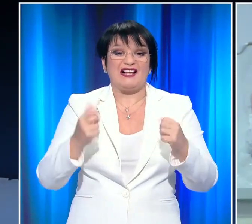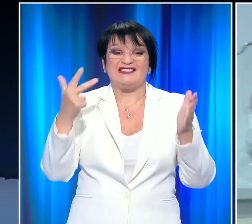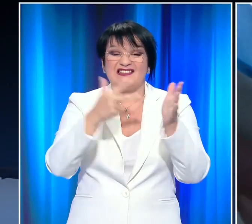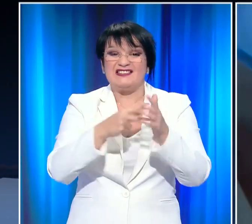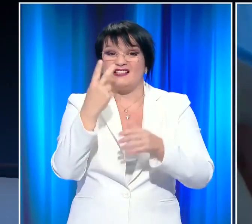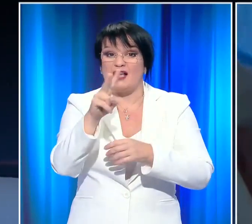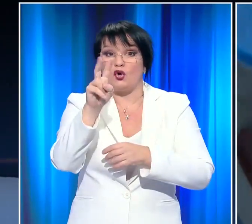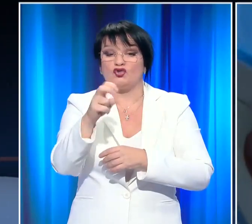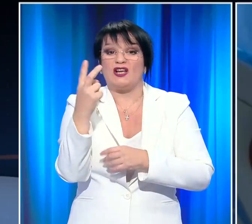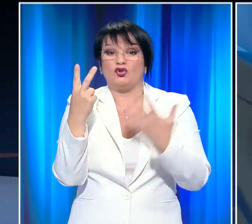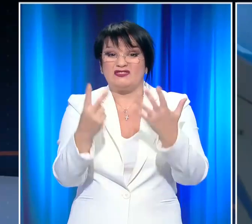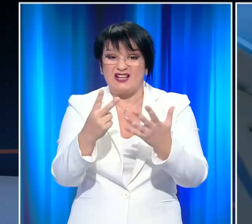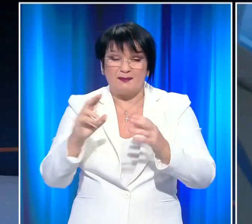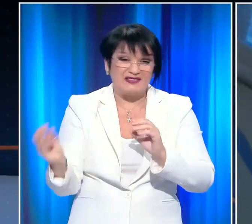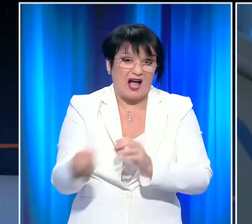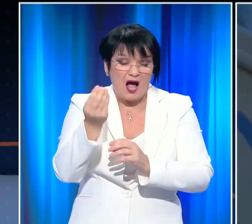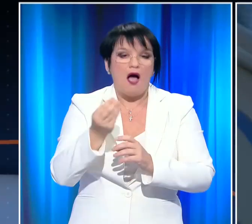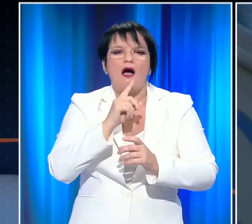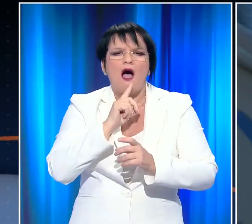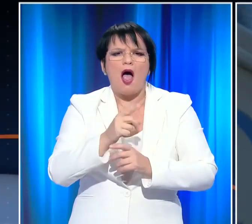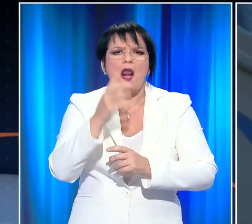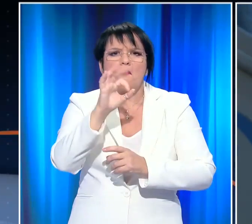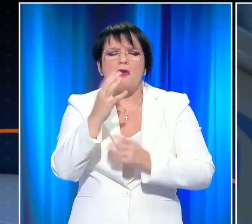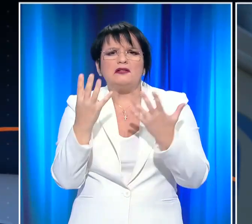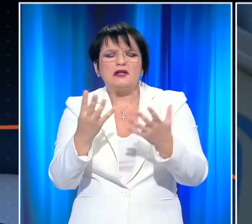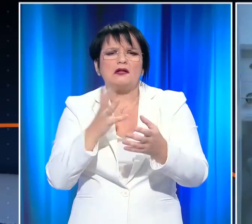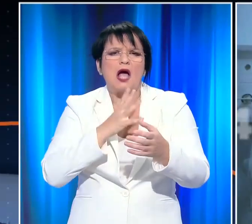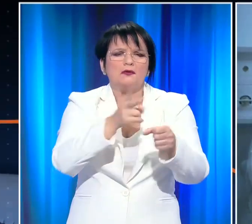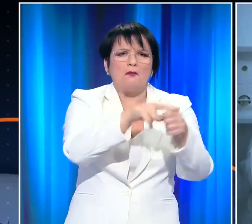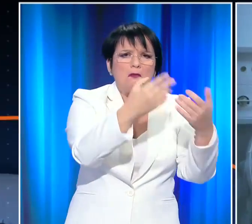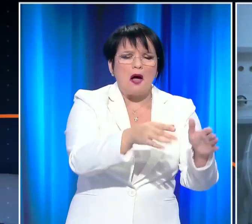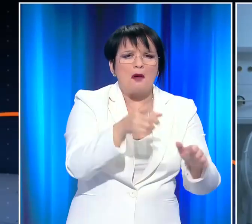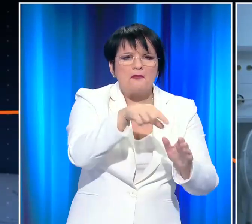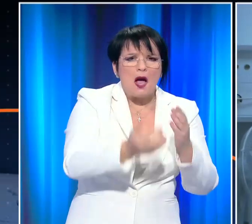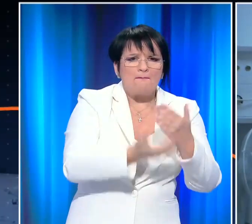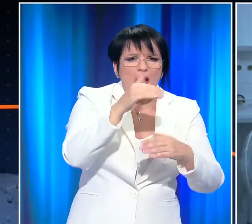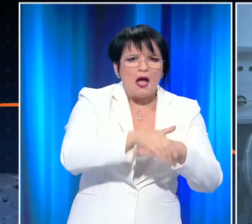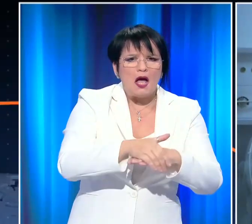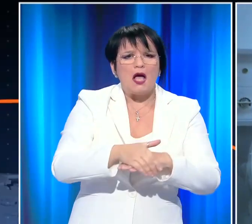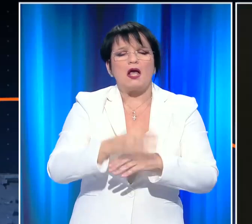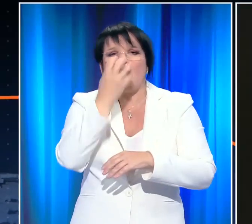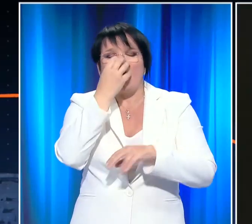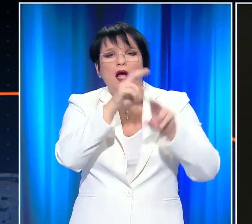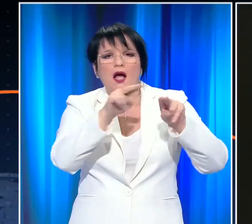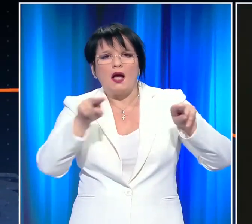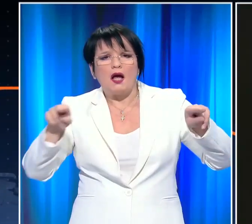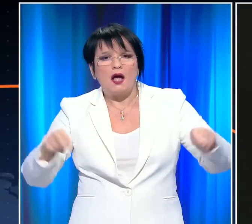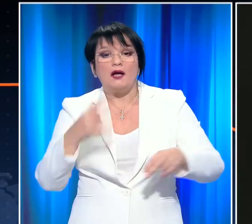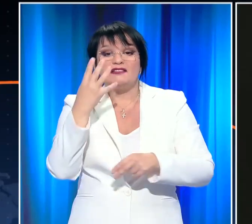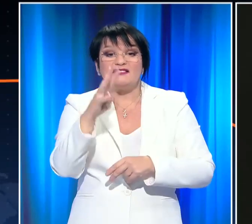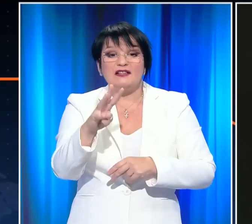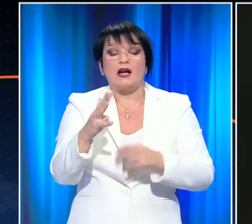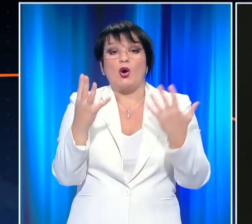κρούσματα. 59 ασθενείς να χάνουν τη ζωή τους μέσα σε ένα 24ωρο και τον αριθμό των διασωληνωμένων να εκτινάσεται στους